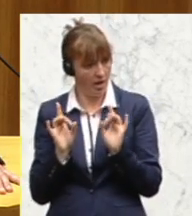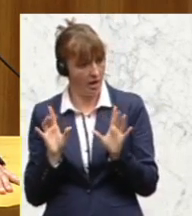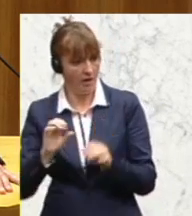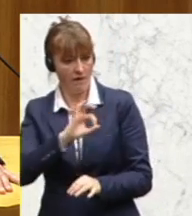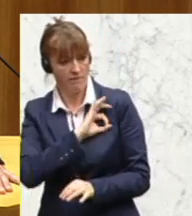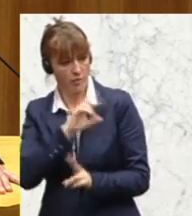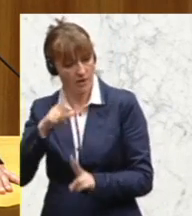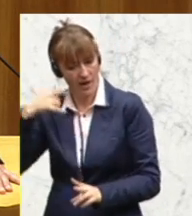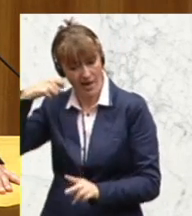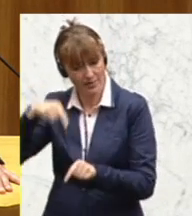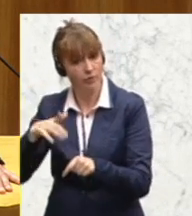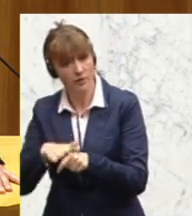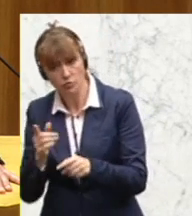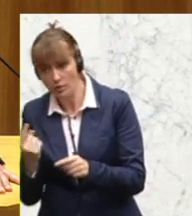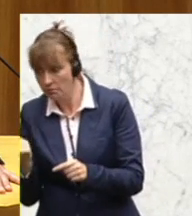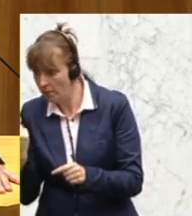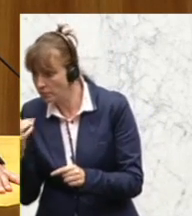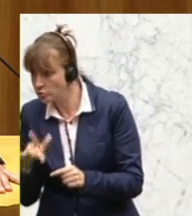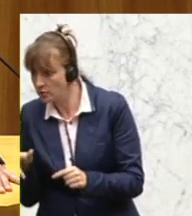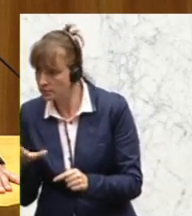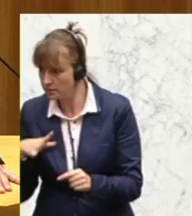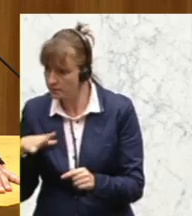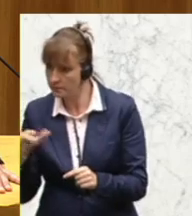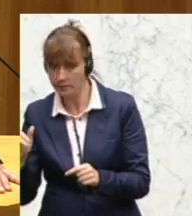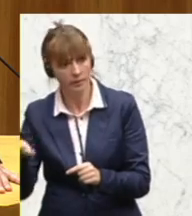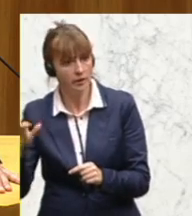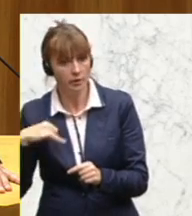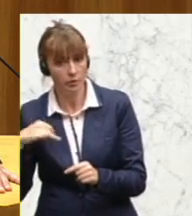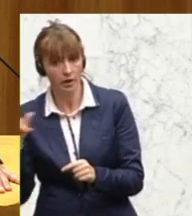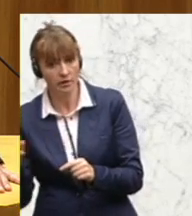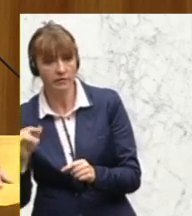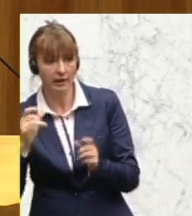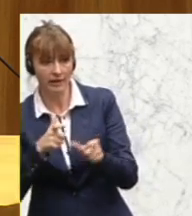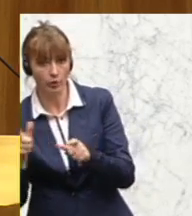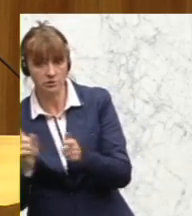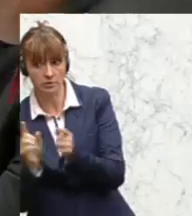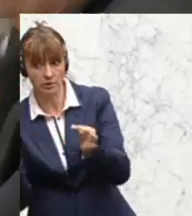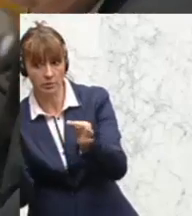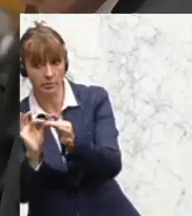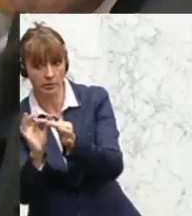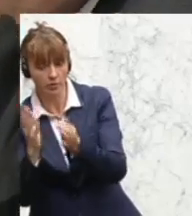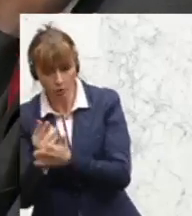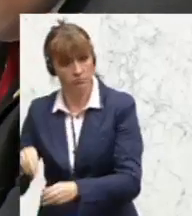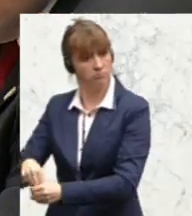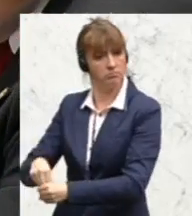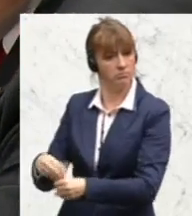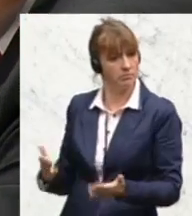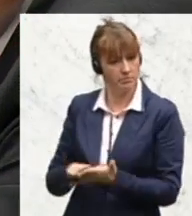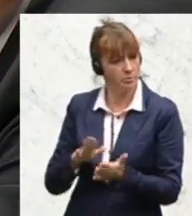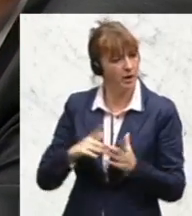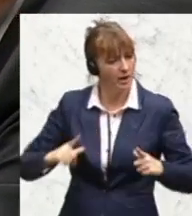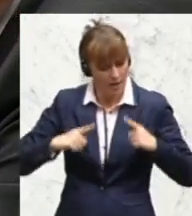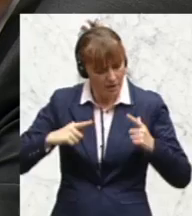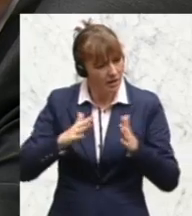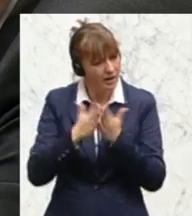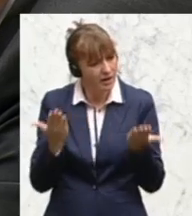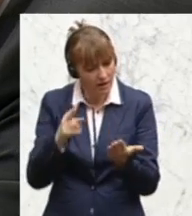anrufen können, wenn es erste Hinweise gibt, dass Jugendliche mit den Dschihadisten, mit den Terroristen in Berührung kommen. Wenn man diese Biografien liest, das ist ja alles sehr